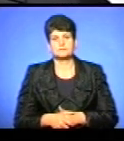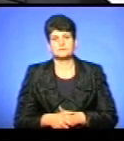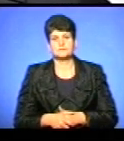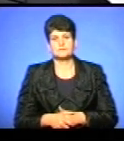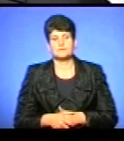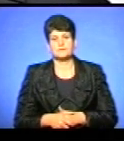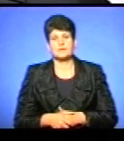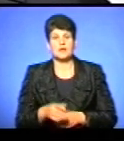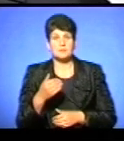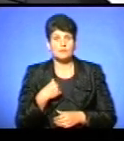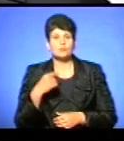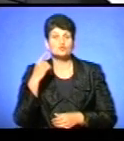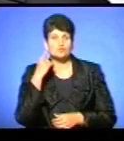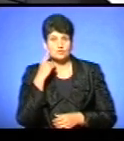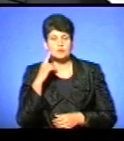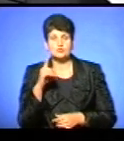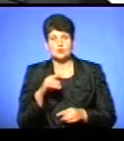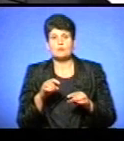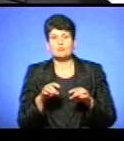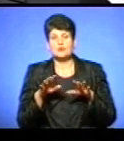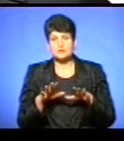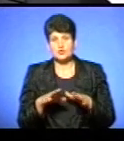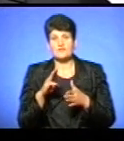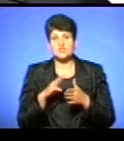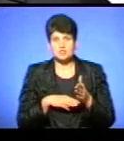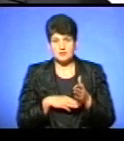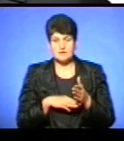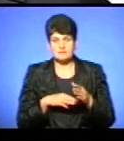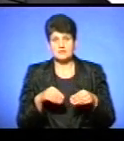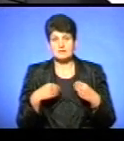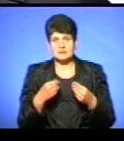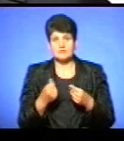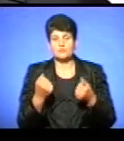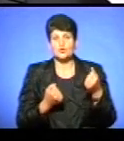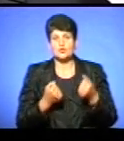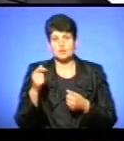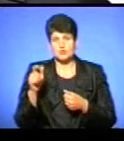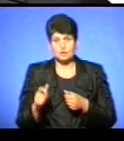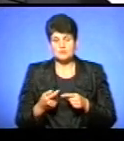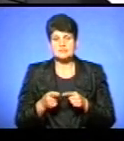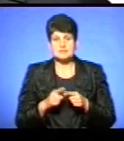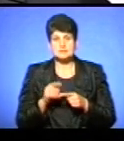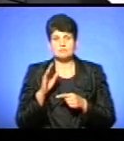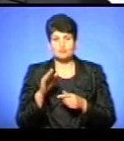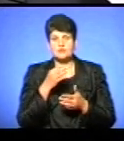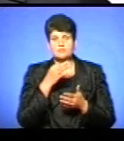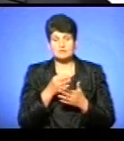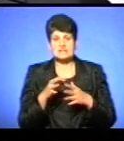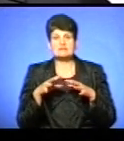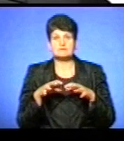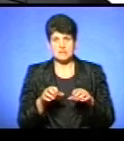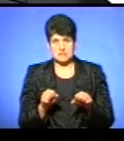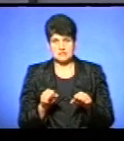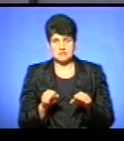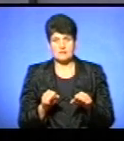Власне, ми почули, що постанова і штраф винесена на водія. Тепер це буде відповідати власникам? Власник.